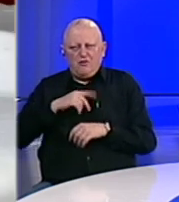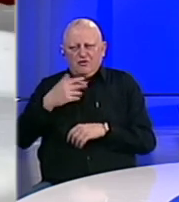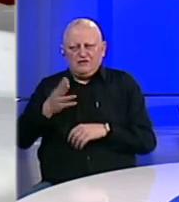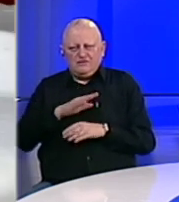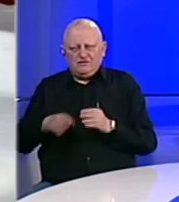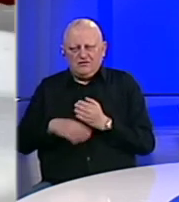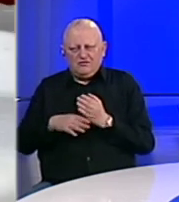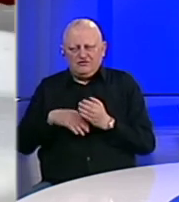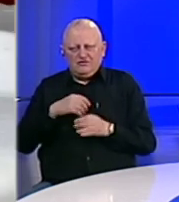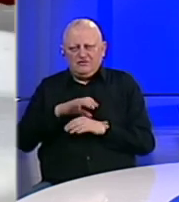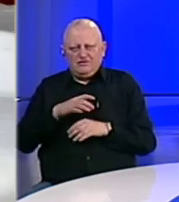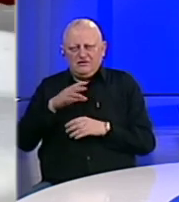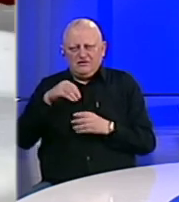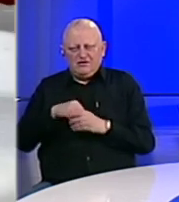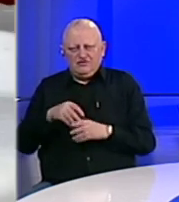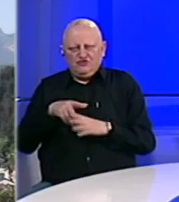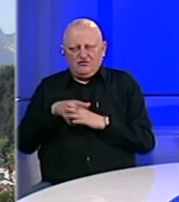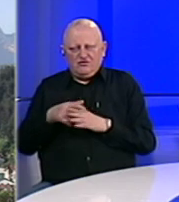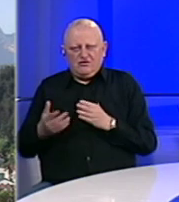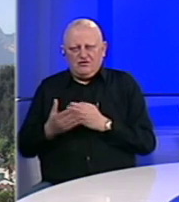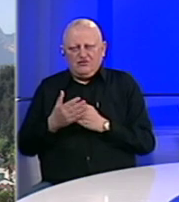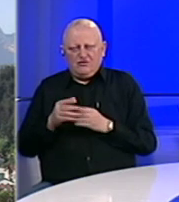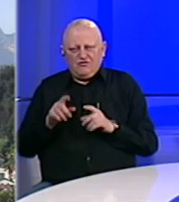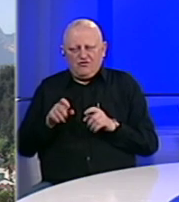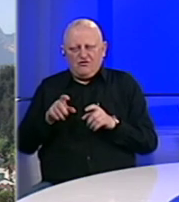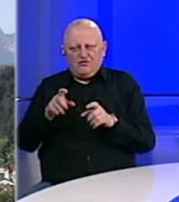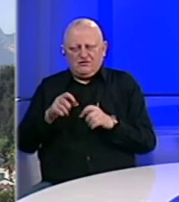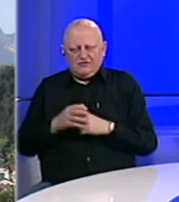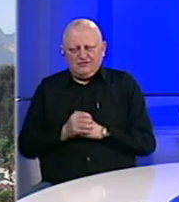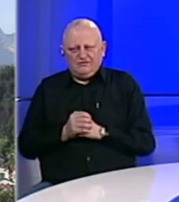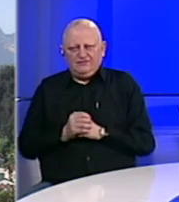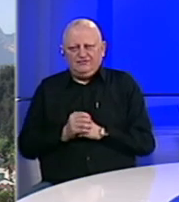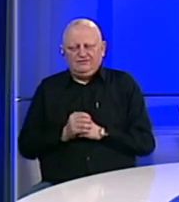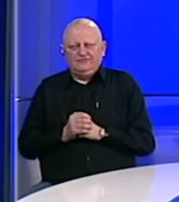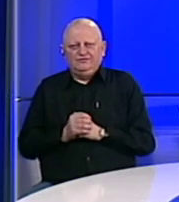da pomognu u zaštiti zdravlja stanovništva Konjica od novog sveja koronavirusa COVID-19.